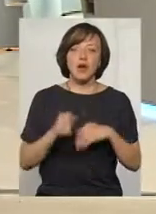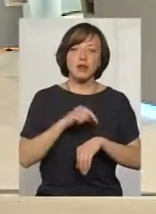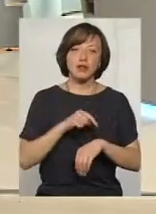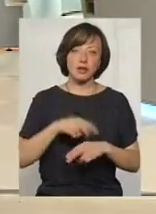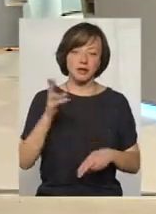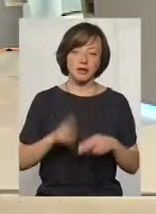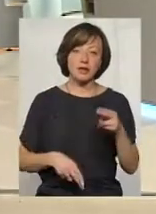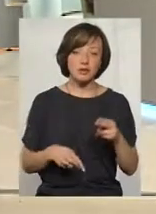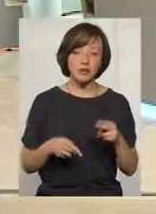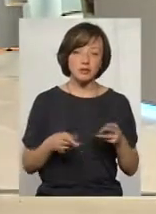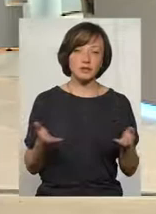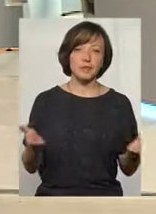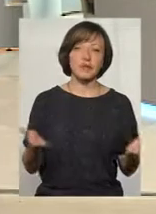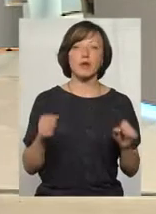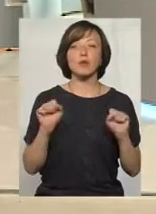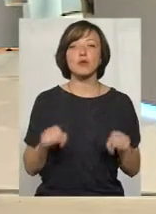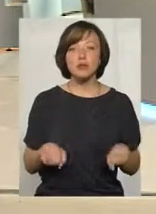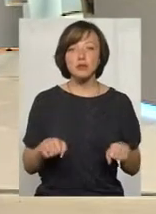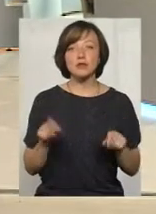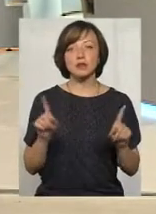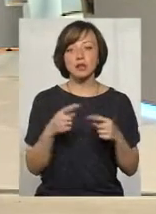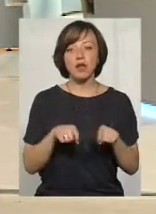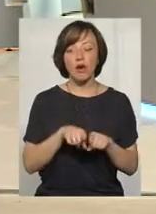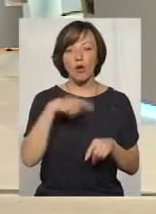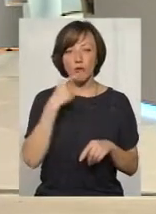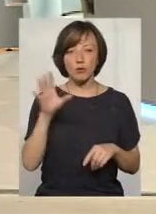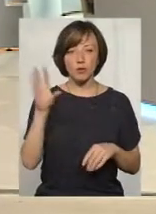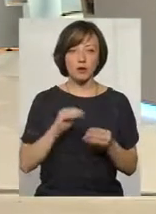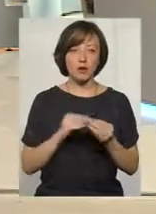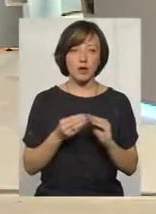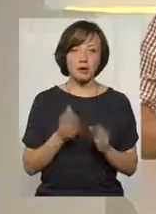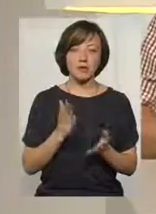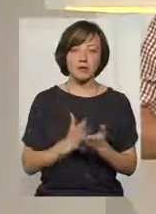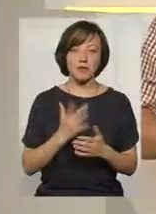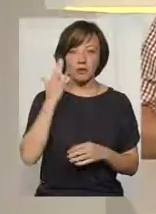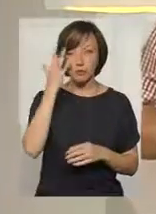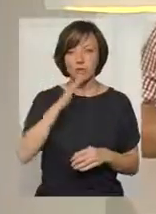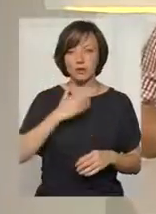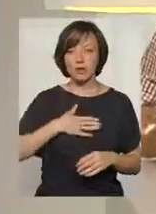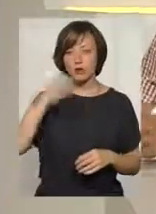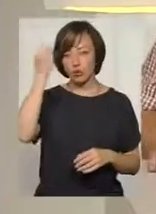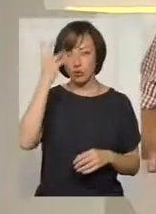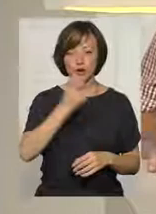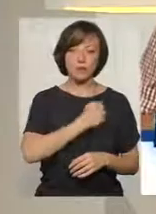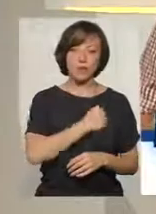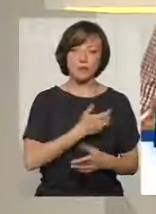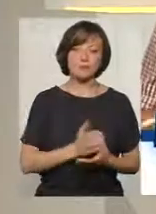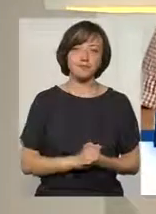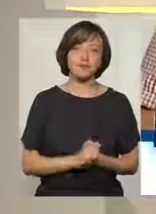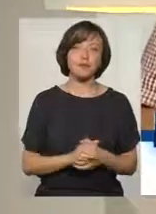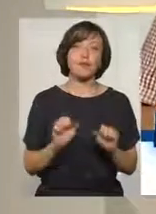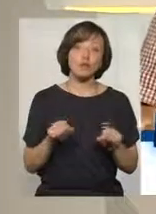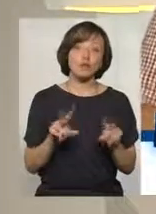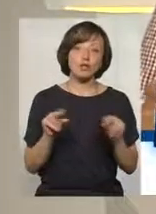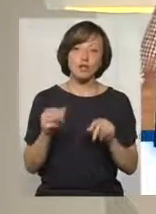час наш завершується. Можливо те, що ми так говоримо про ці всі проблеми, то є філософія нашої культури, на жаль. Можливо, на